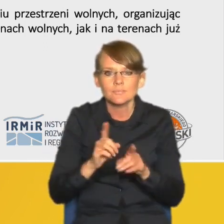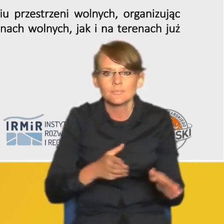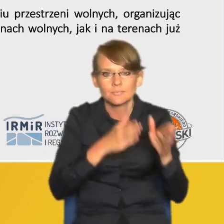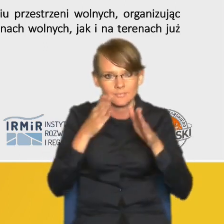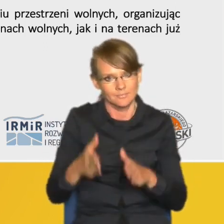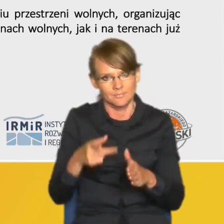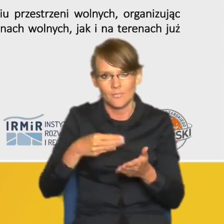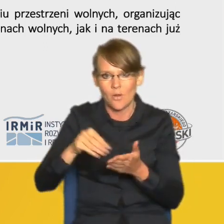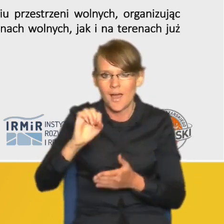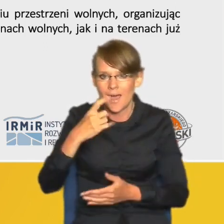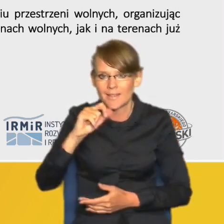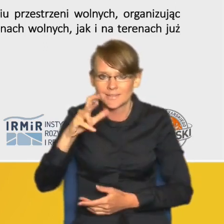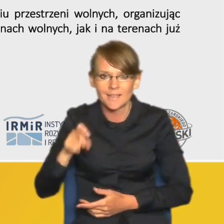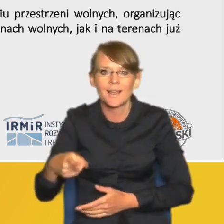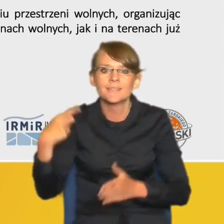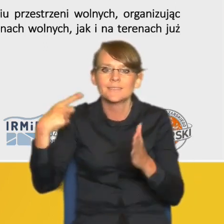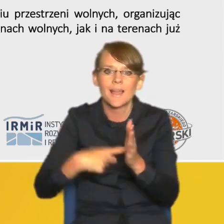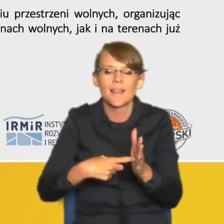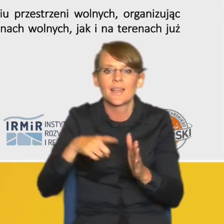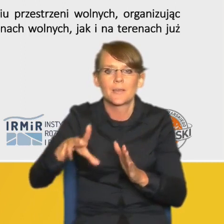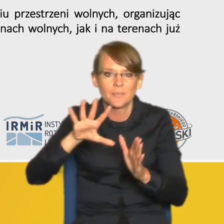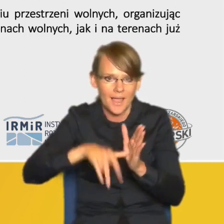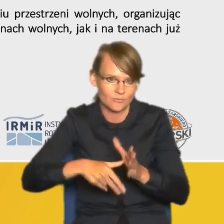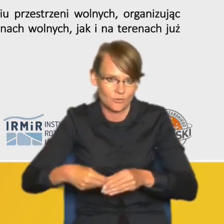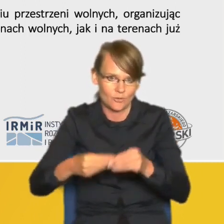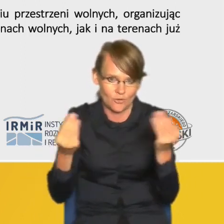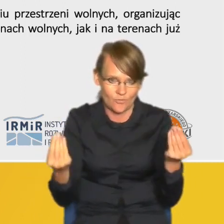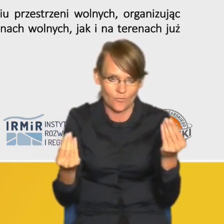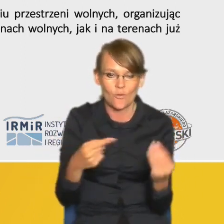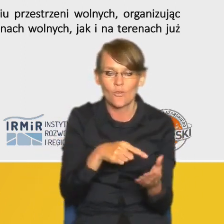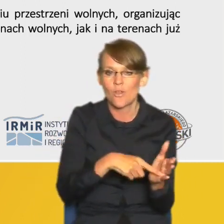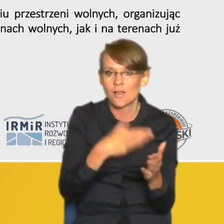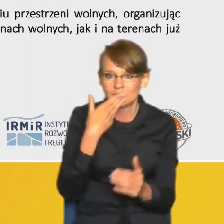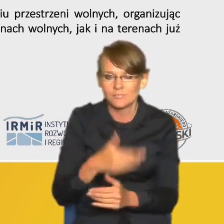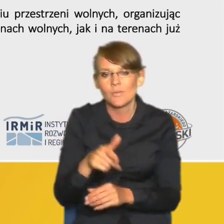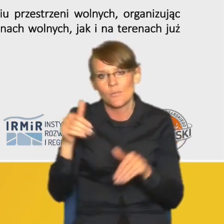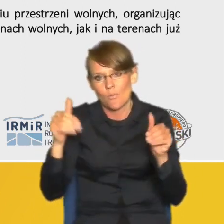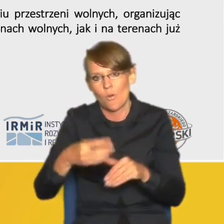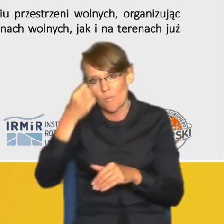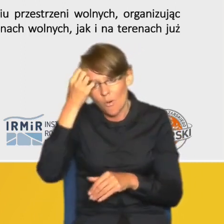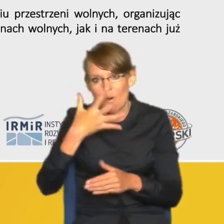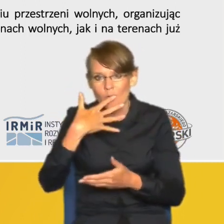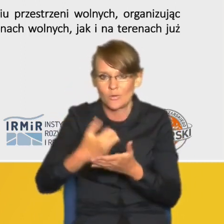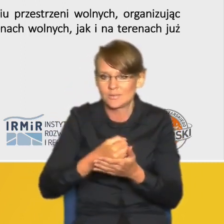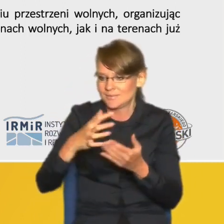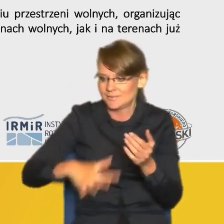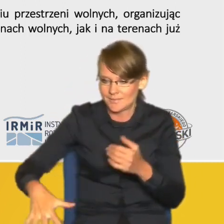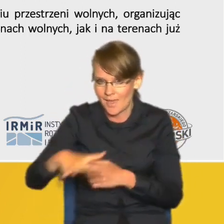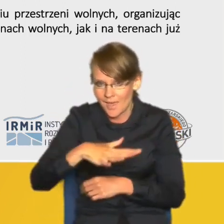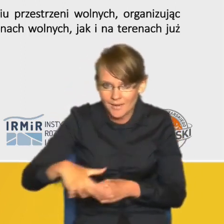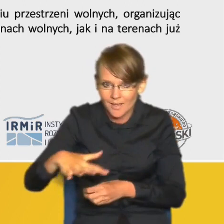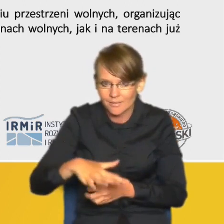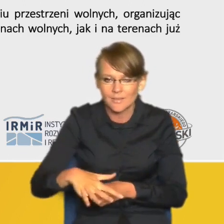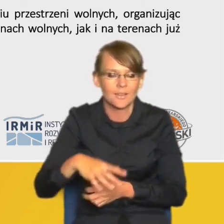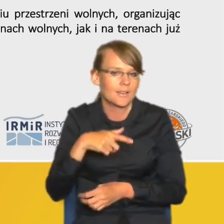posiada opłata adiacencka bo ona sprzyja tak naprawdę racjonalnemu korzystaniu z terenu dając